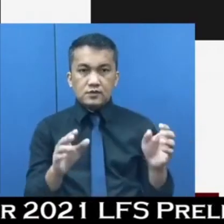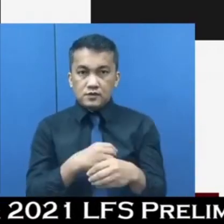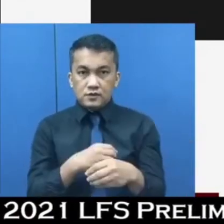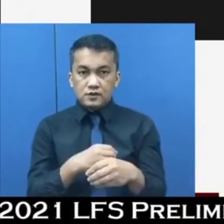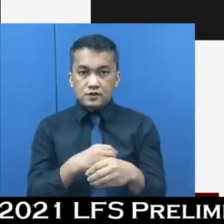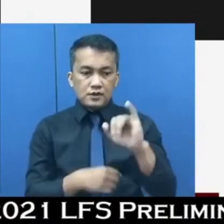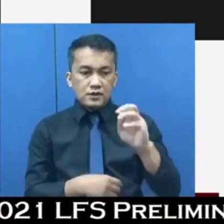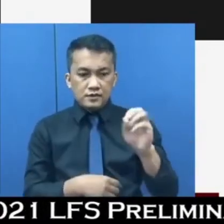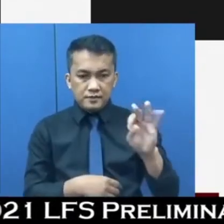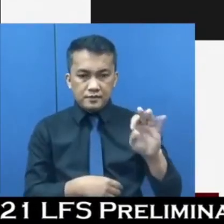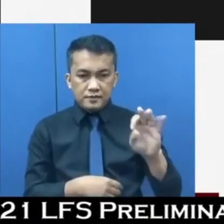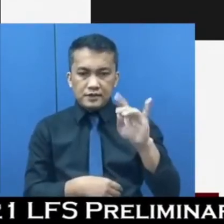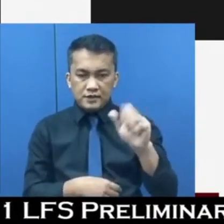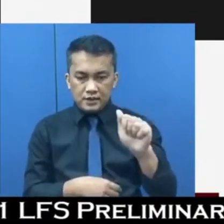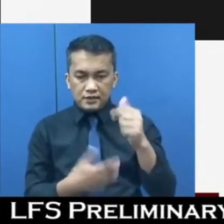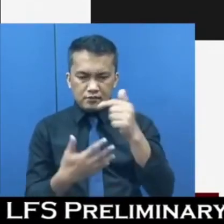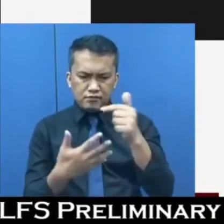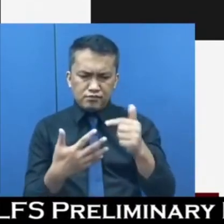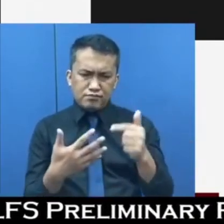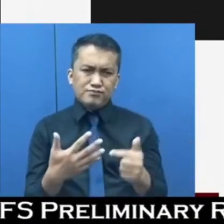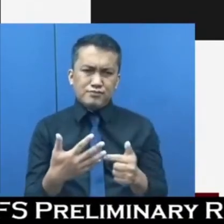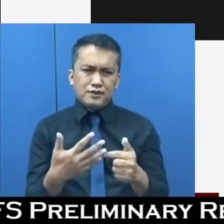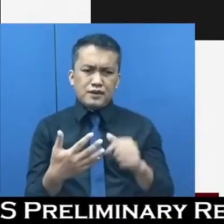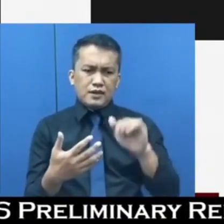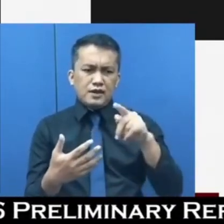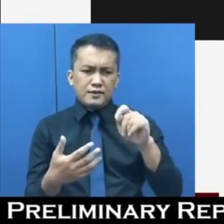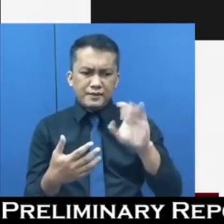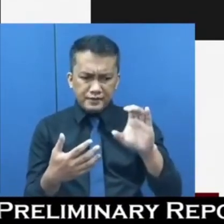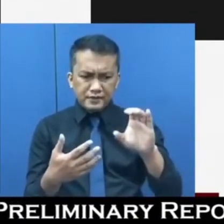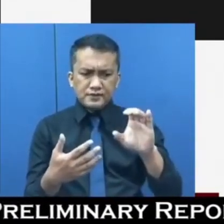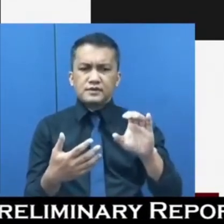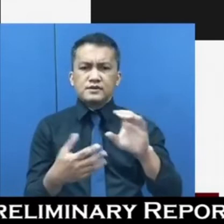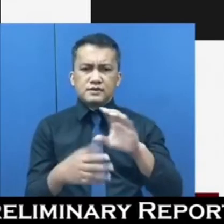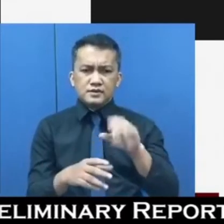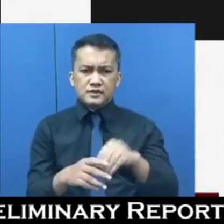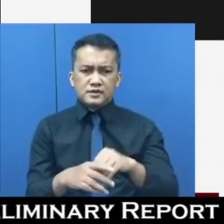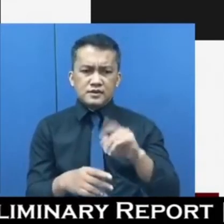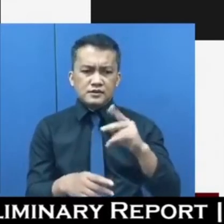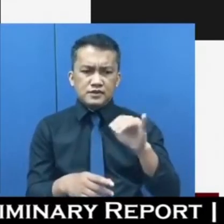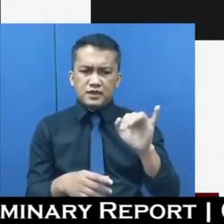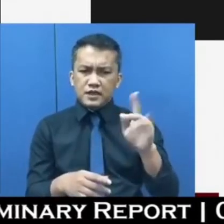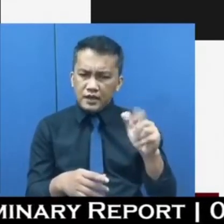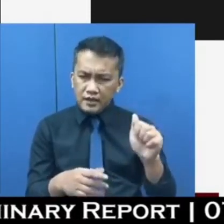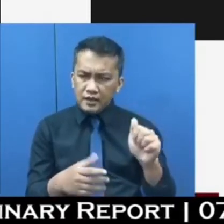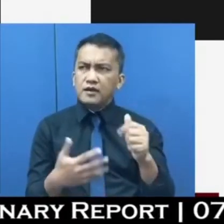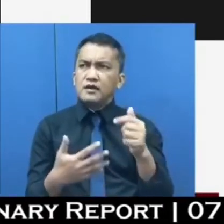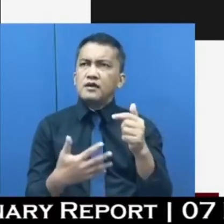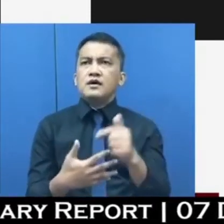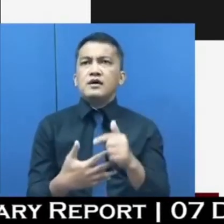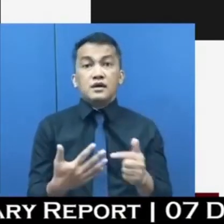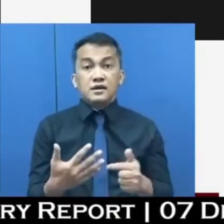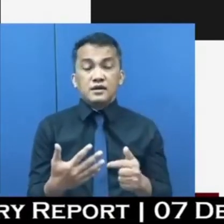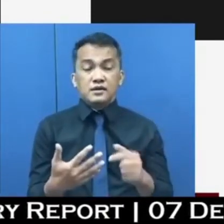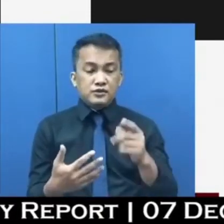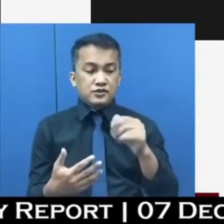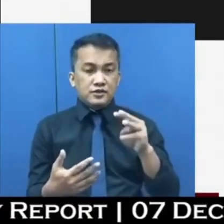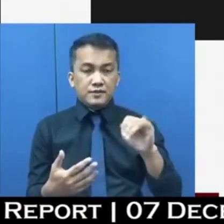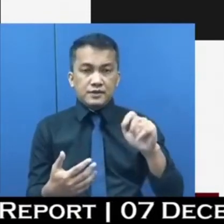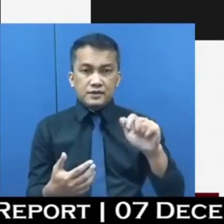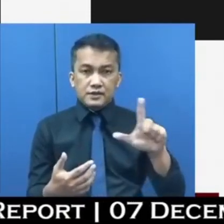IMF, JICA, ADB, APEC, kasama rin yung SHARCA, saka SHAMEO.